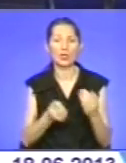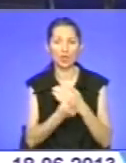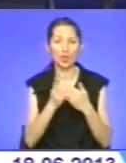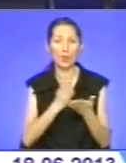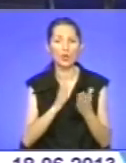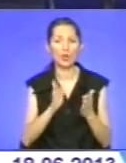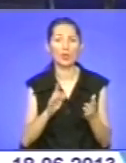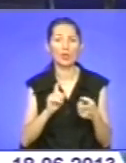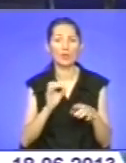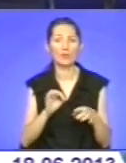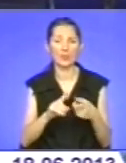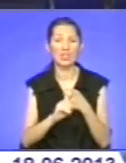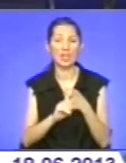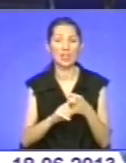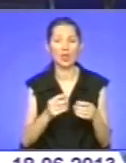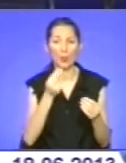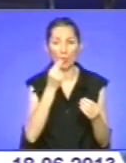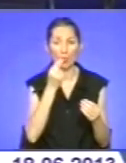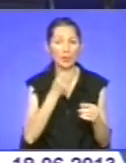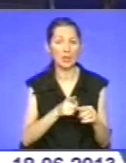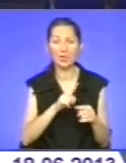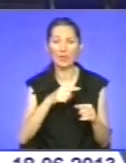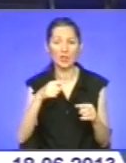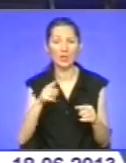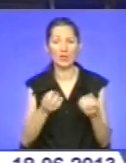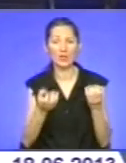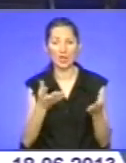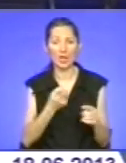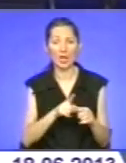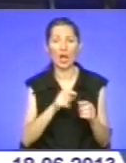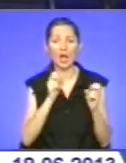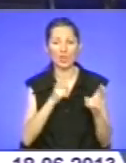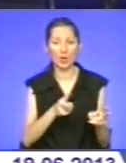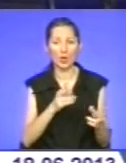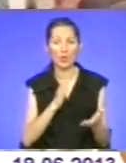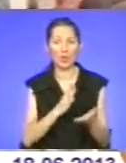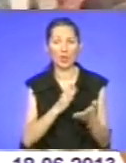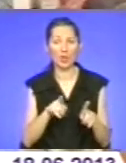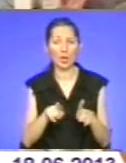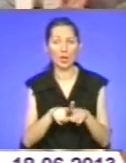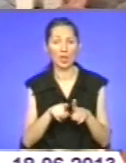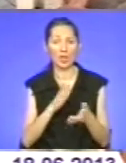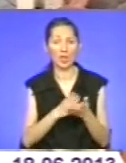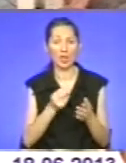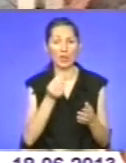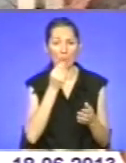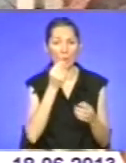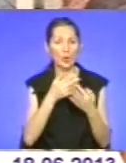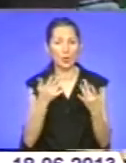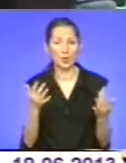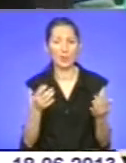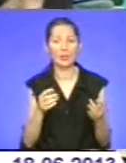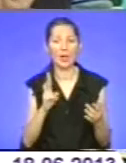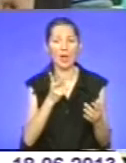відрізняються від звичайних. Яку загрозу несуть такі хвороби – у сюжеті Ірина Демчук. Кишкові інфекції